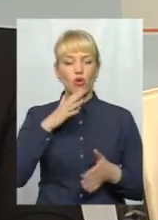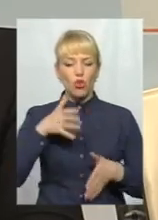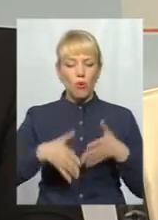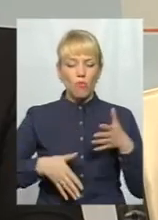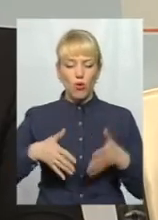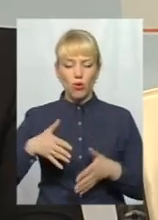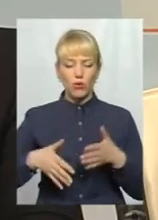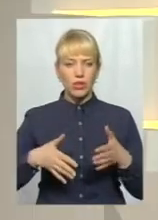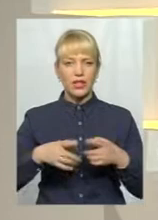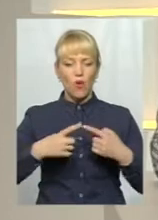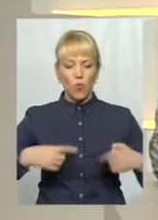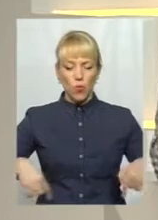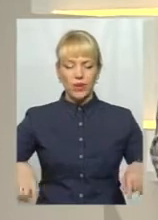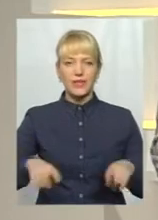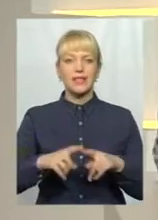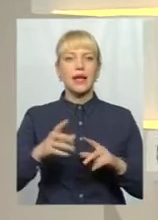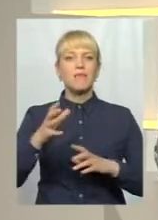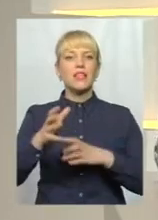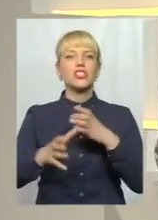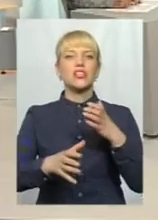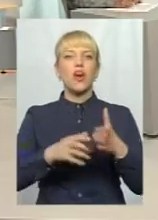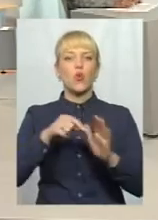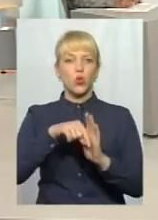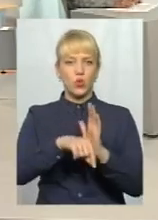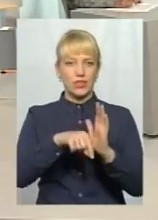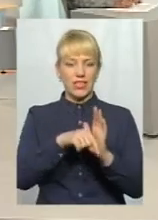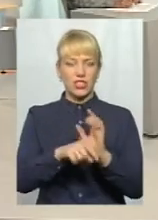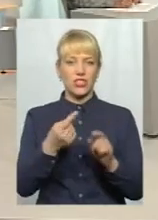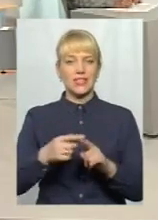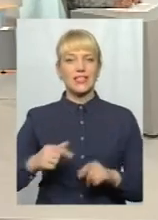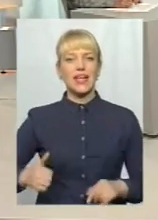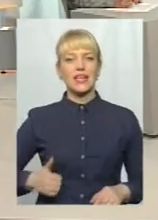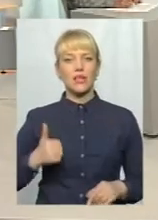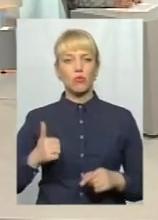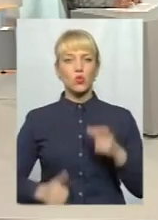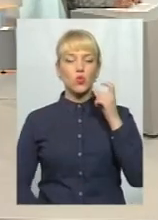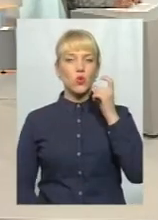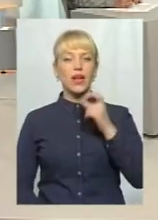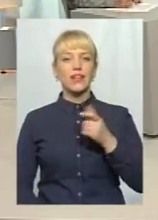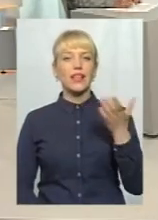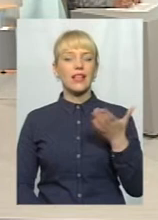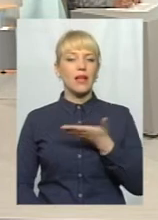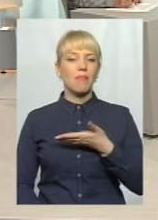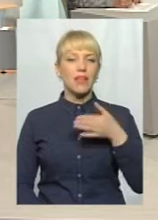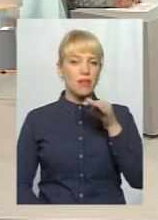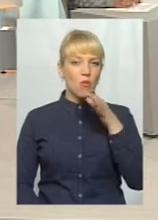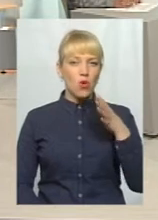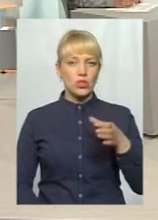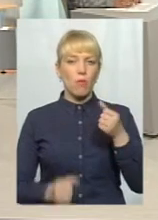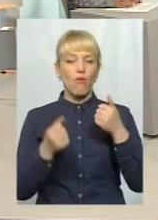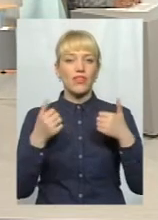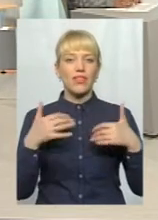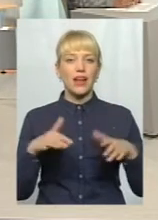міжнародного значення. Це імідж України, який ми не можемо втратити, тому що взагалі питанням